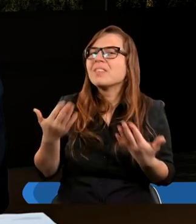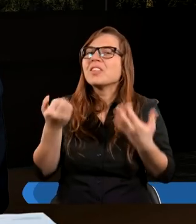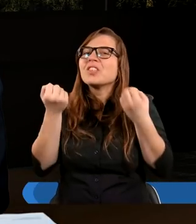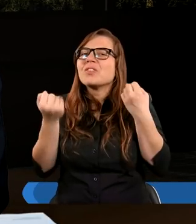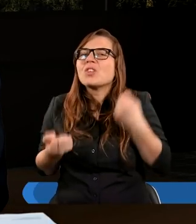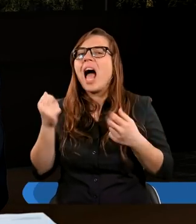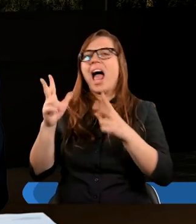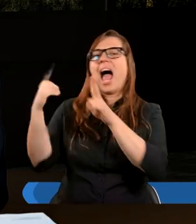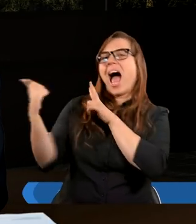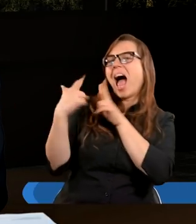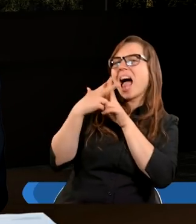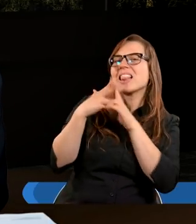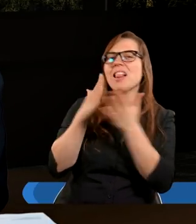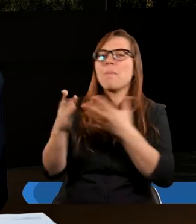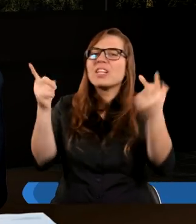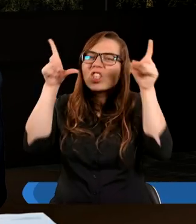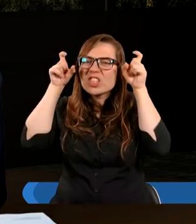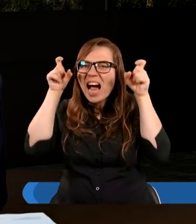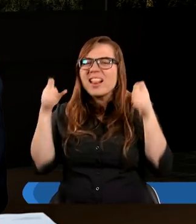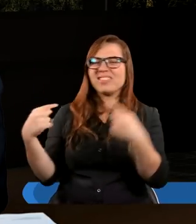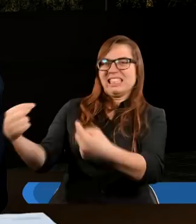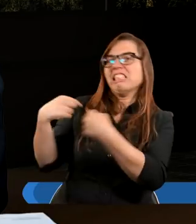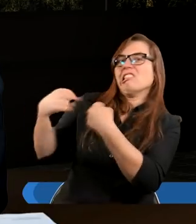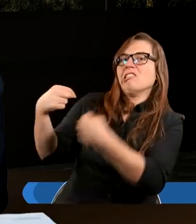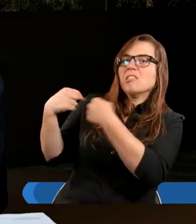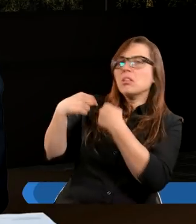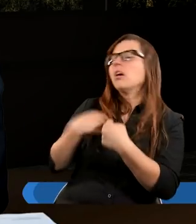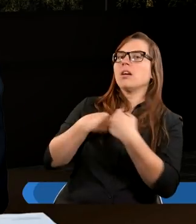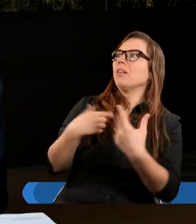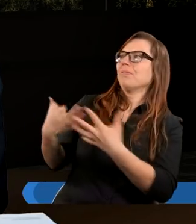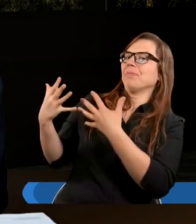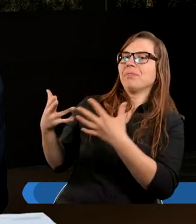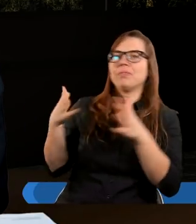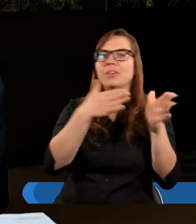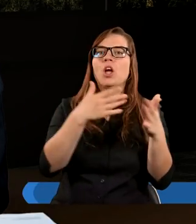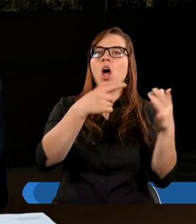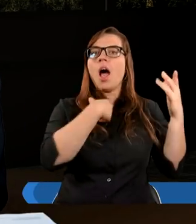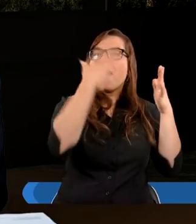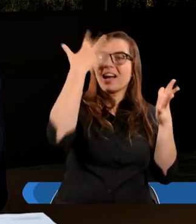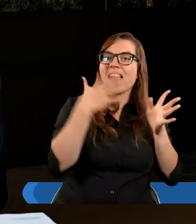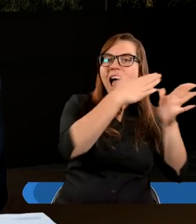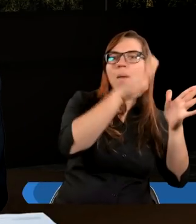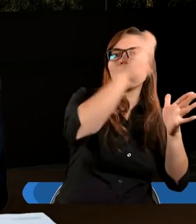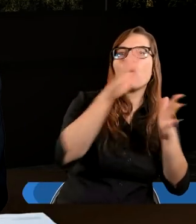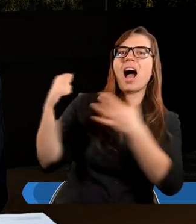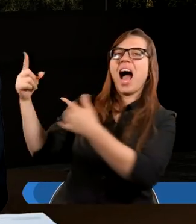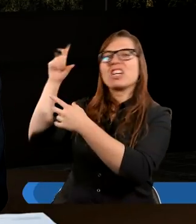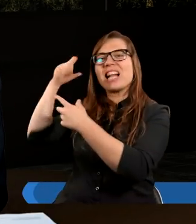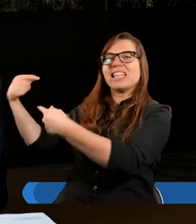jesteśmy atakowani przez szatana, często przez nasze własne gdzieś tam